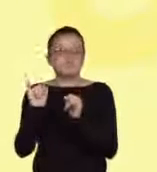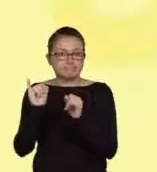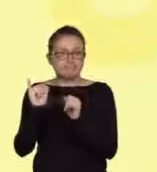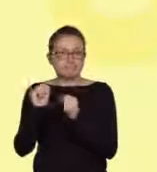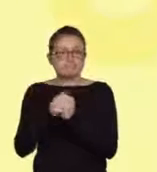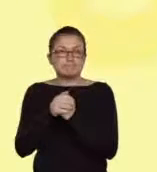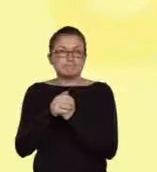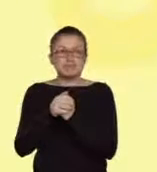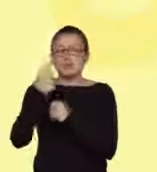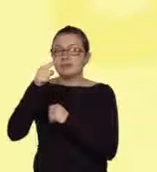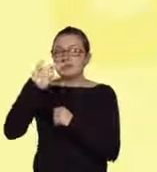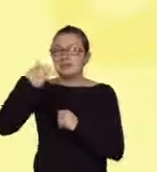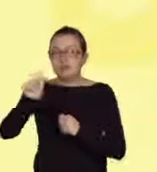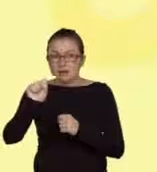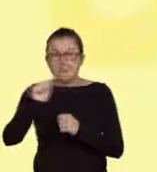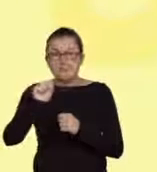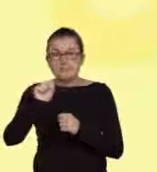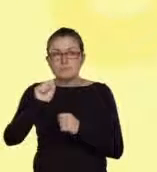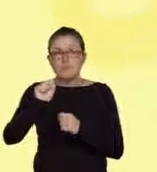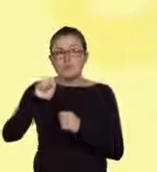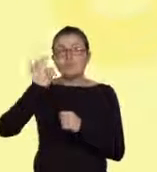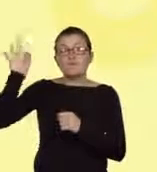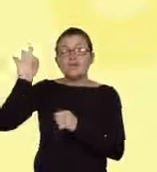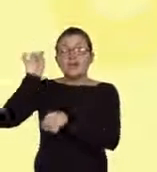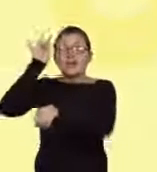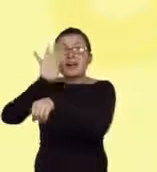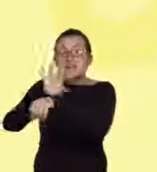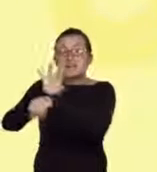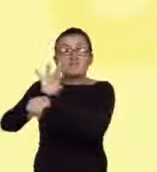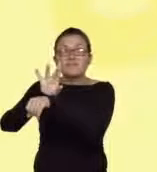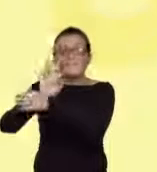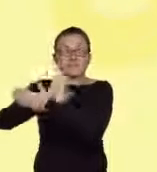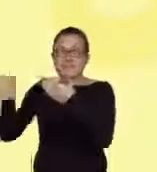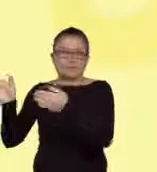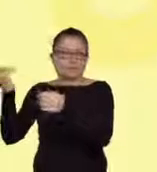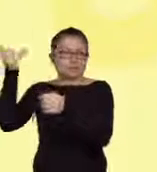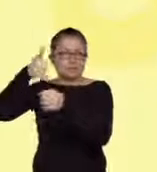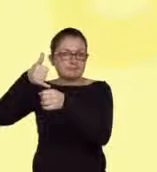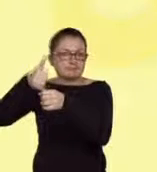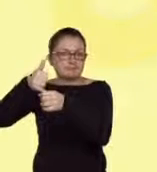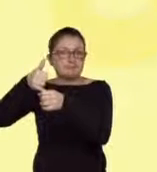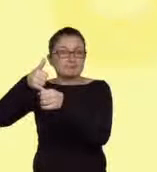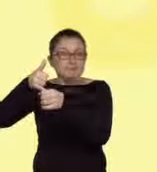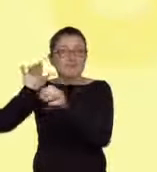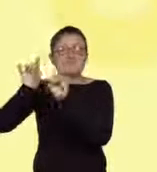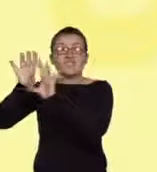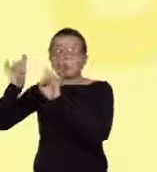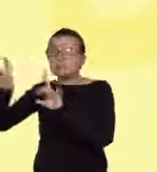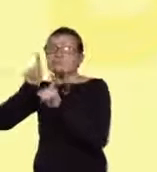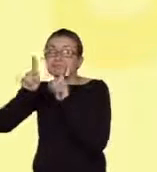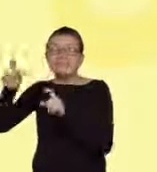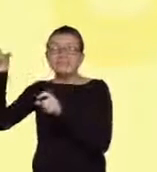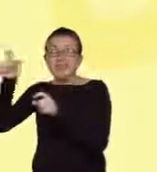wyizolowanego z próbki krwi pacjenta, należy użyć DNA wirusa HBV typu C. W takim